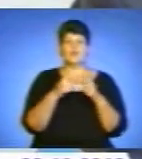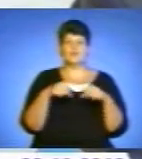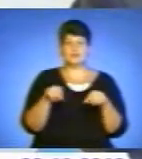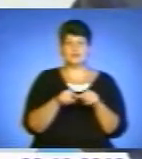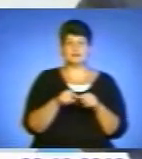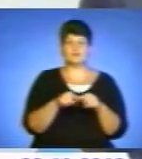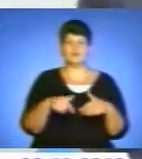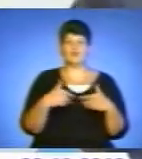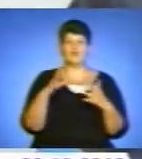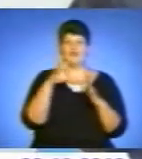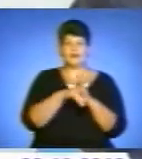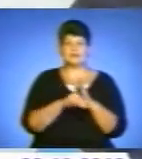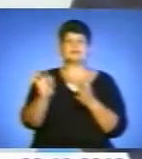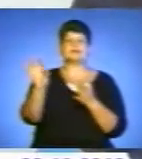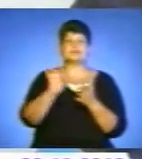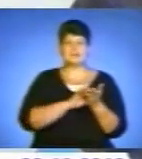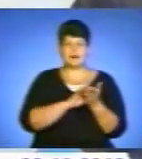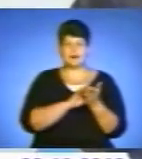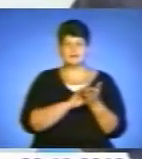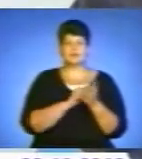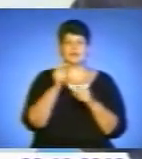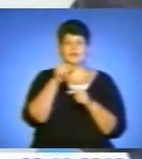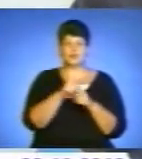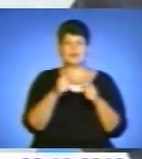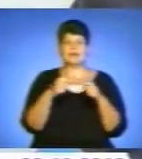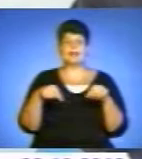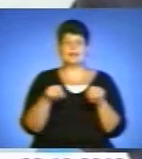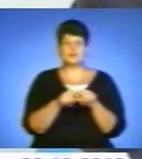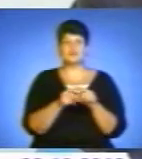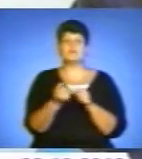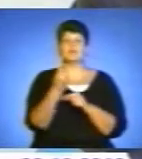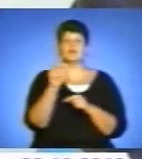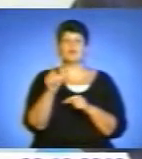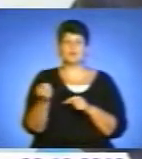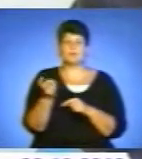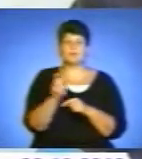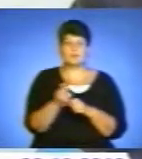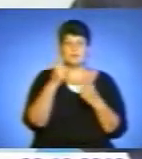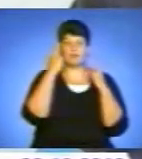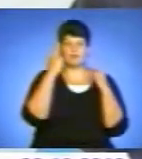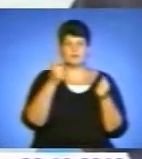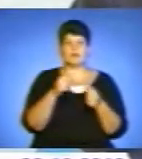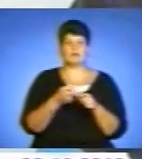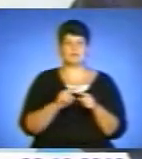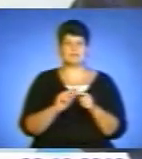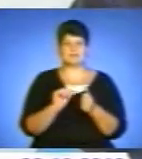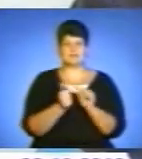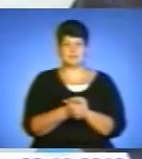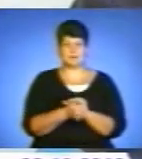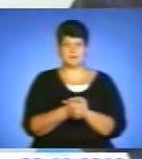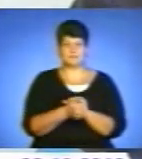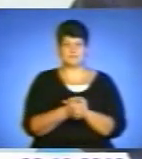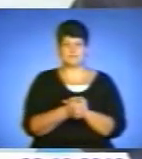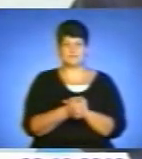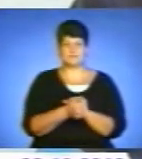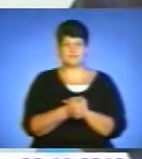теж на ту дільницю, з якої людина прийшла, чи якісь там зміни, повідомляє про ті зміни. Тобто процедура